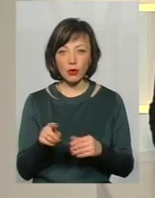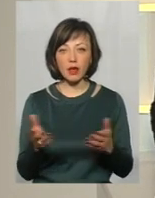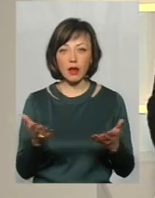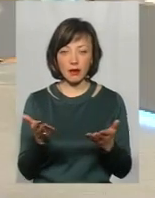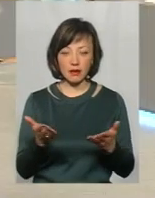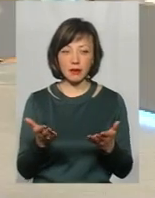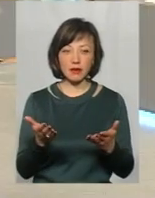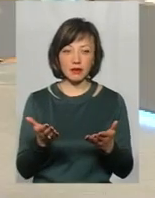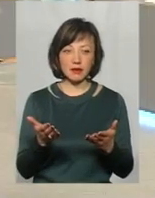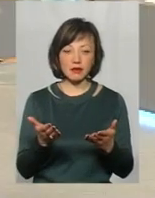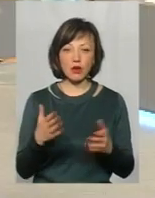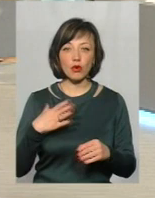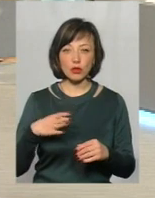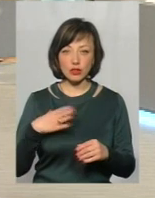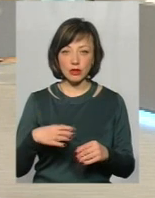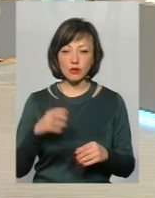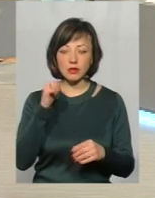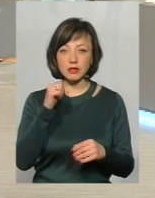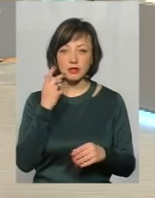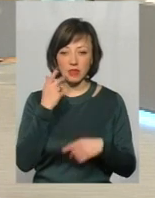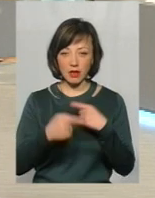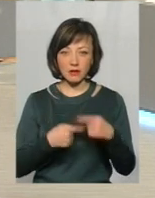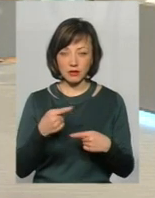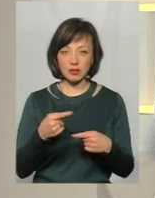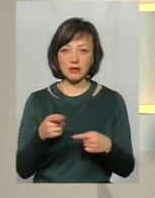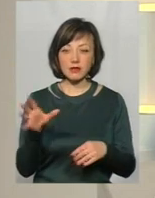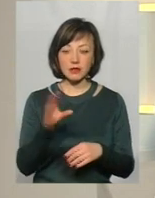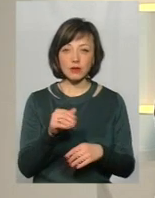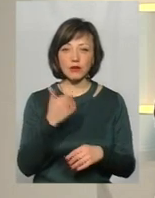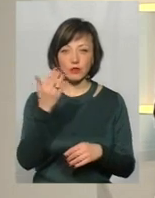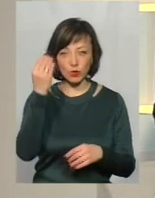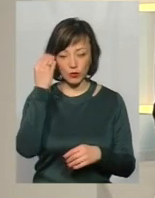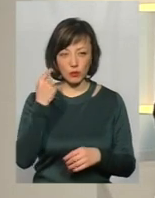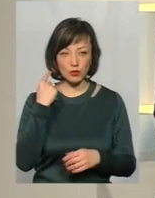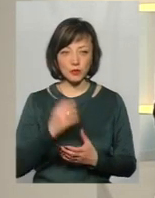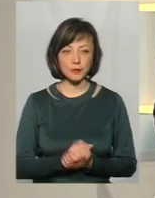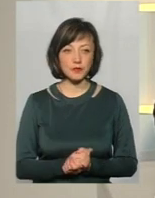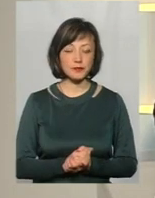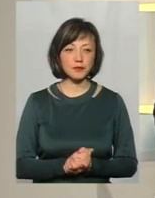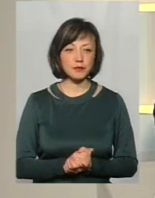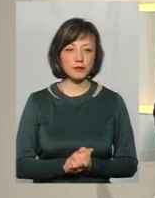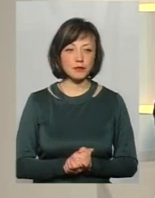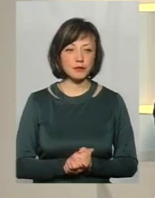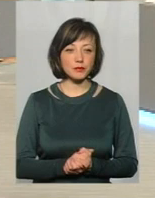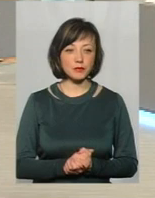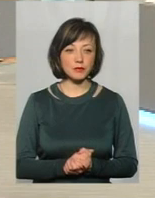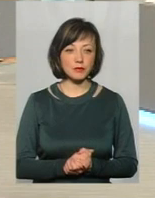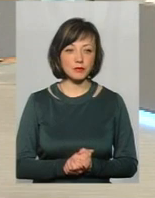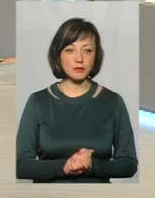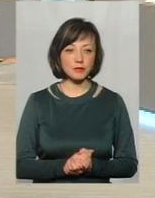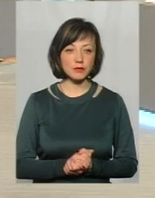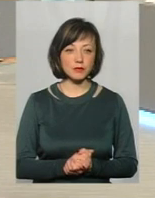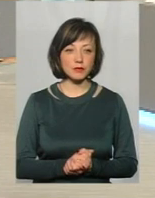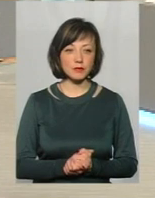який очікує нас завжди і всіх. Тому я хотіла би вашу думку почути. В даному випадку